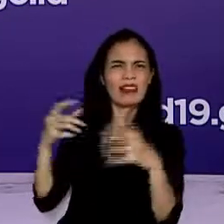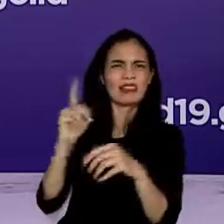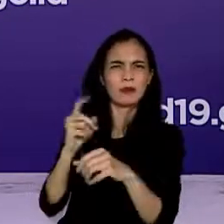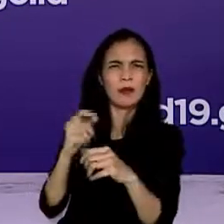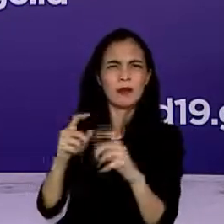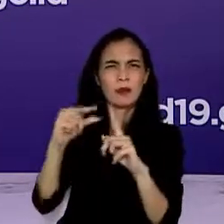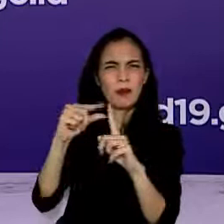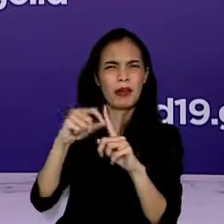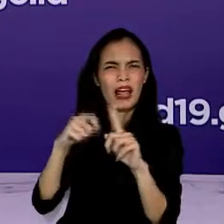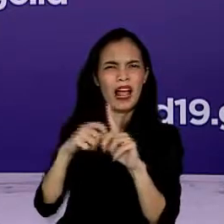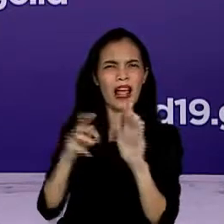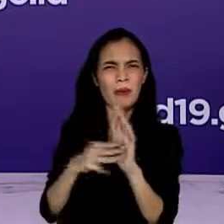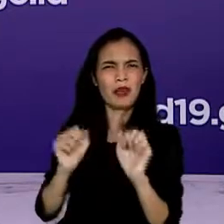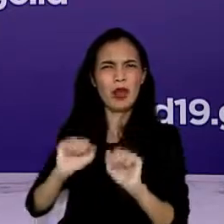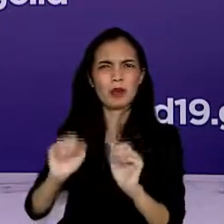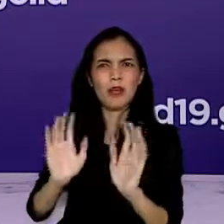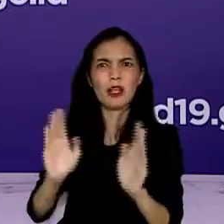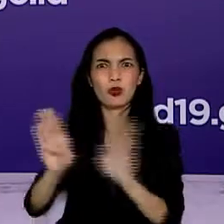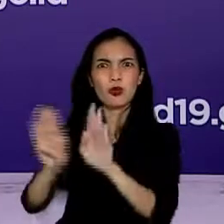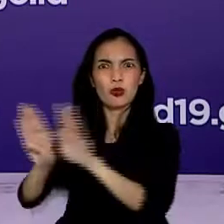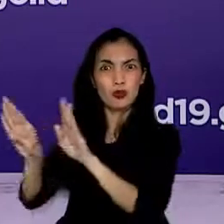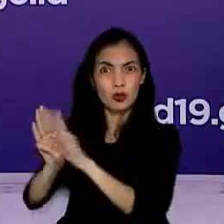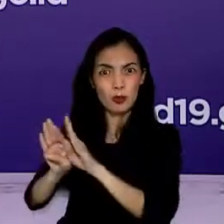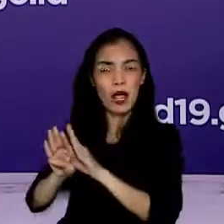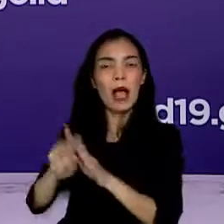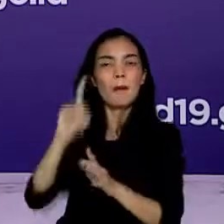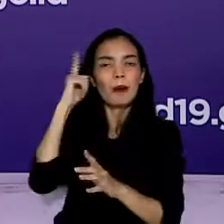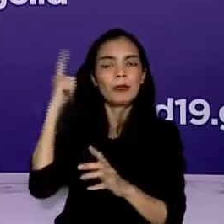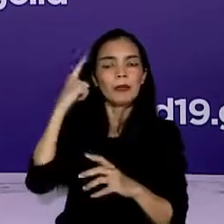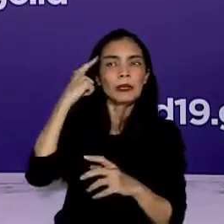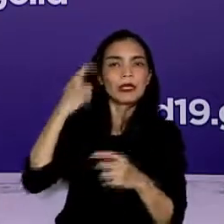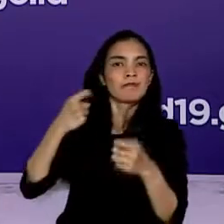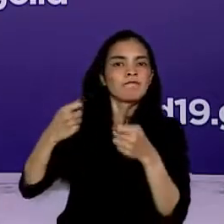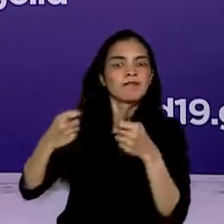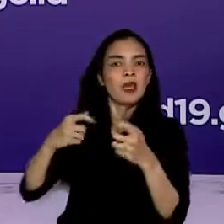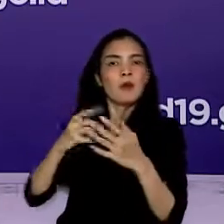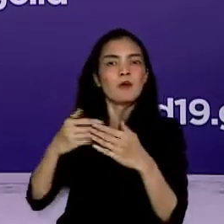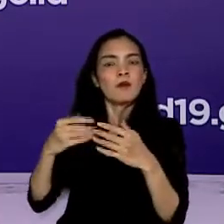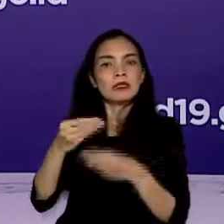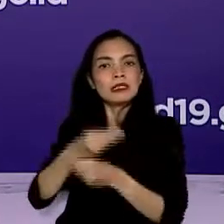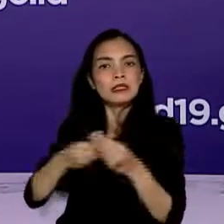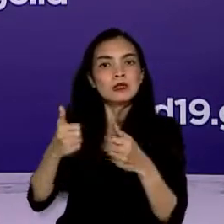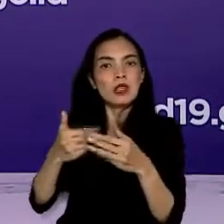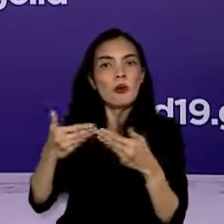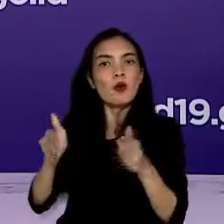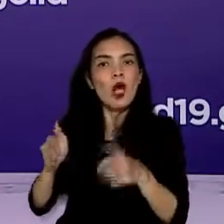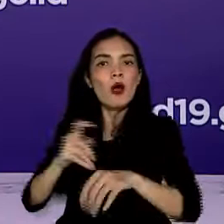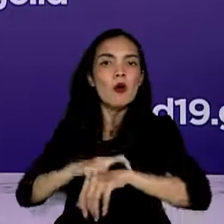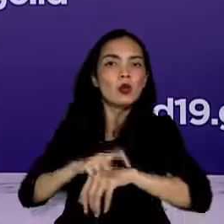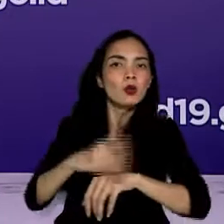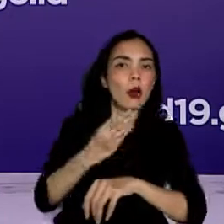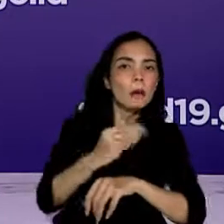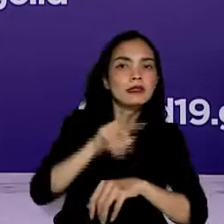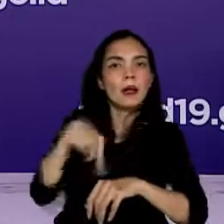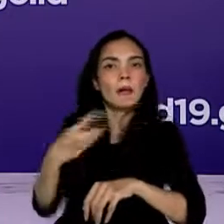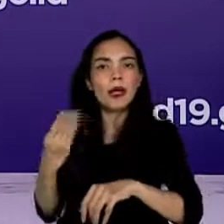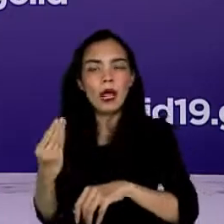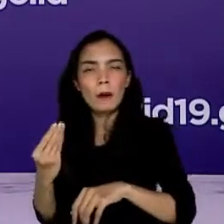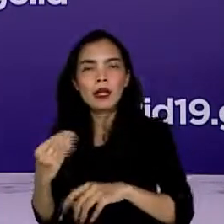pengetatan ini. Sedangkan operasional di sektor lainnya akan diatur secara terpisah.